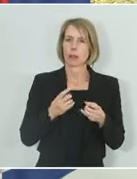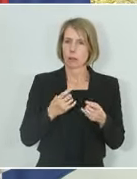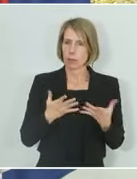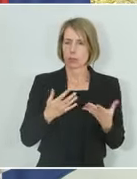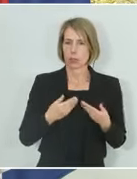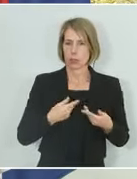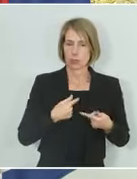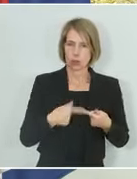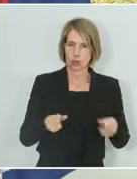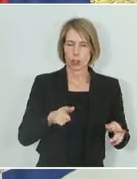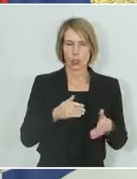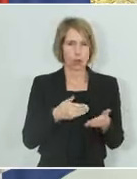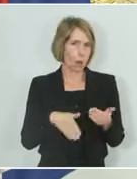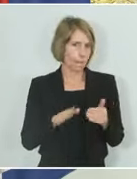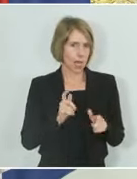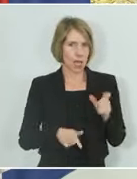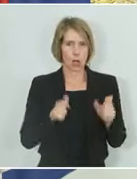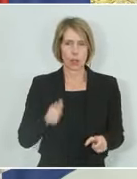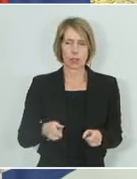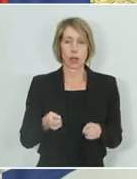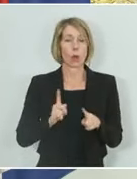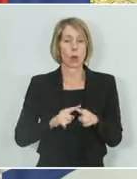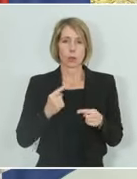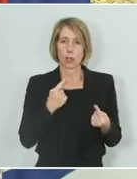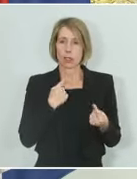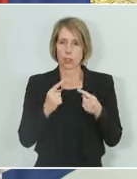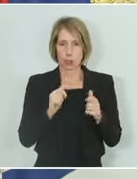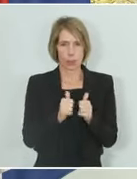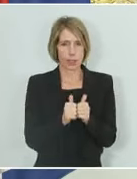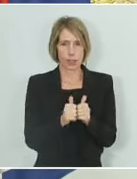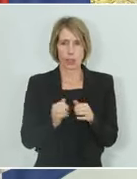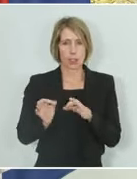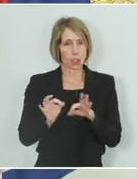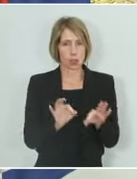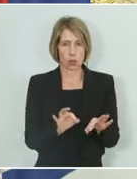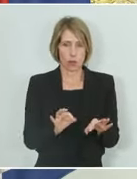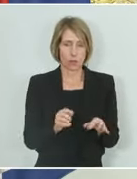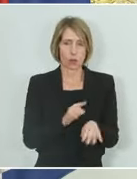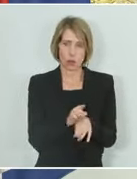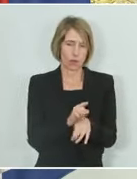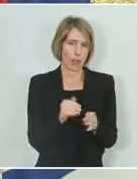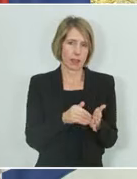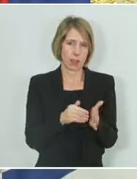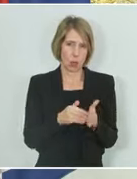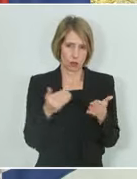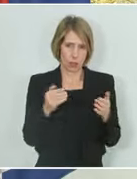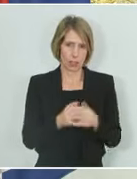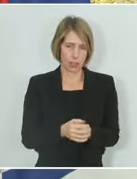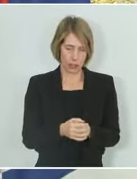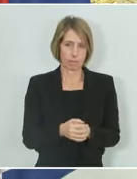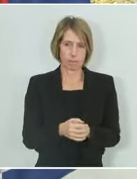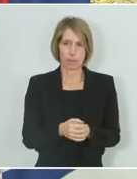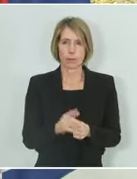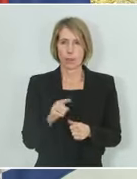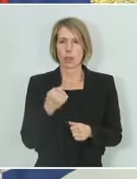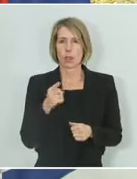immer wieder als Gesprächspartner zur Verfügung zu stehen, wenn es notwendig ist. Denn, was man auch gesehen hat,